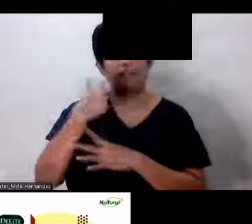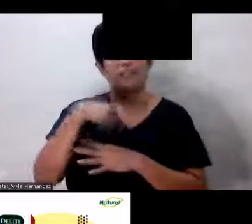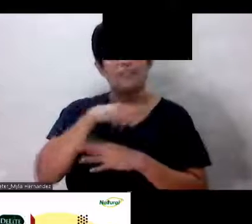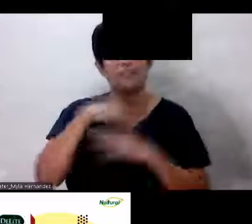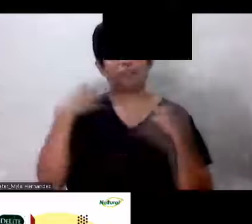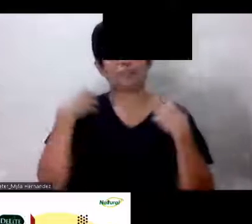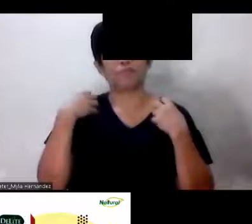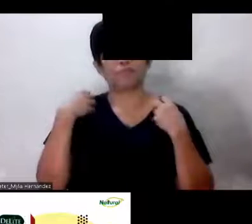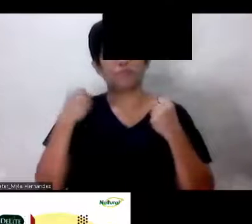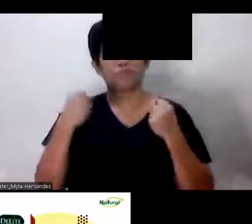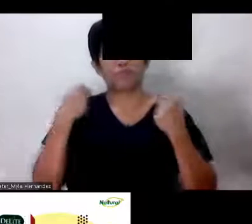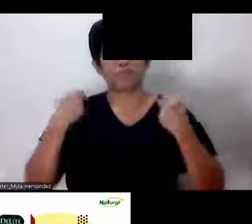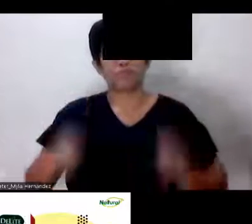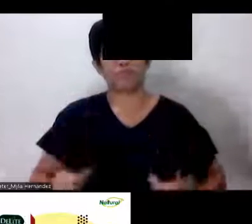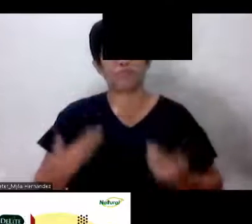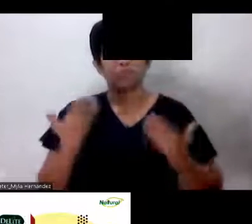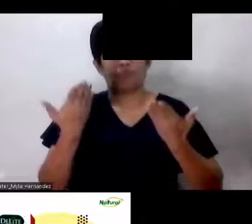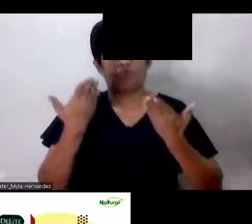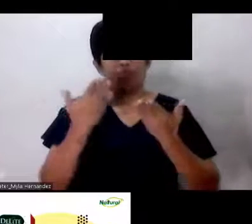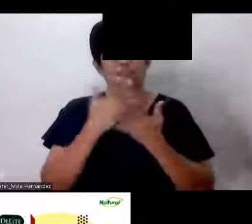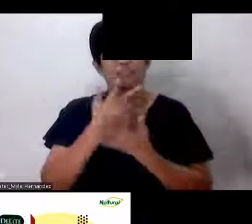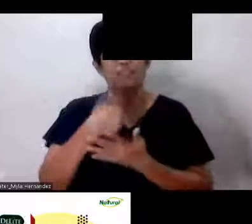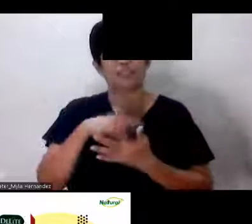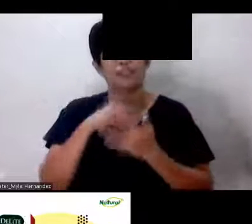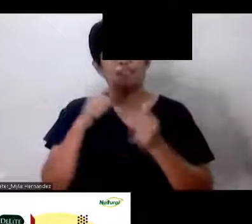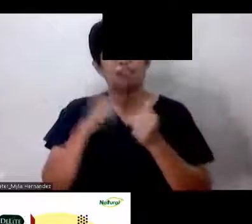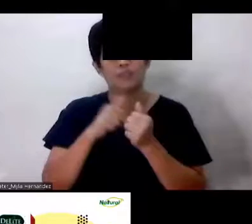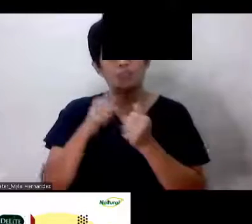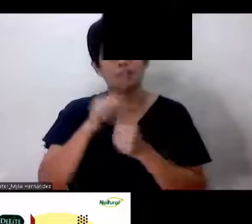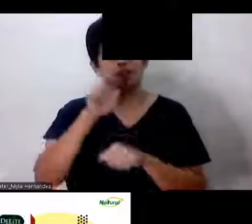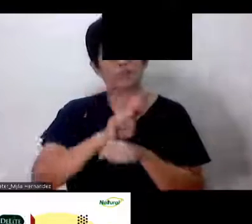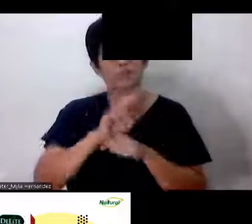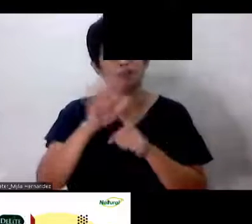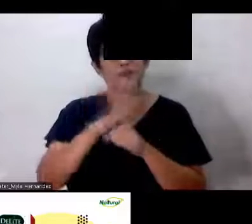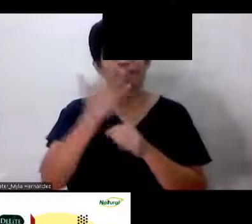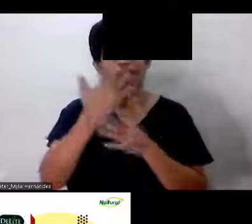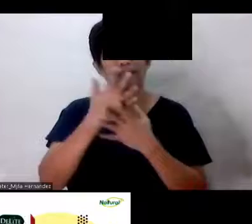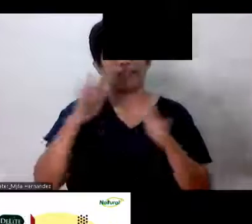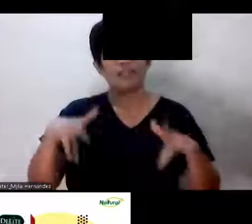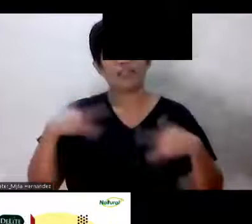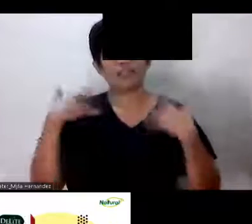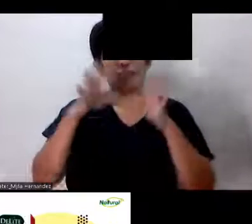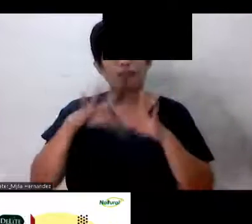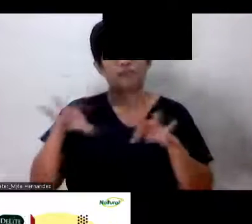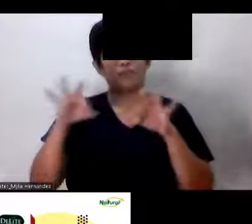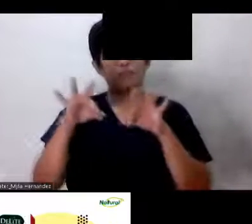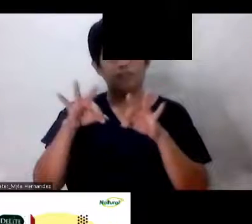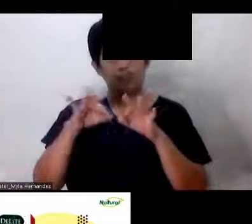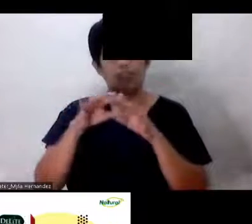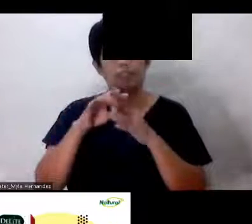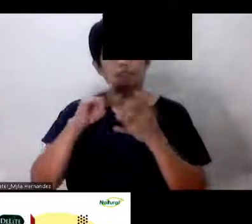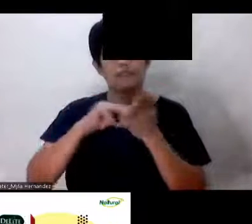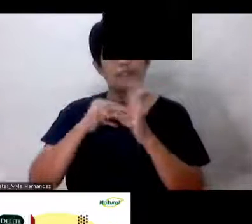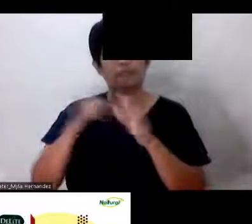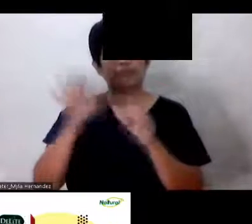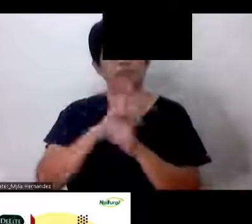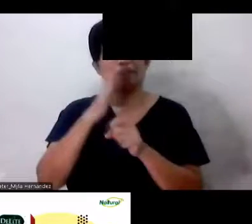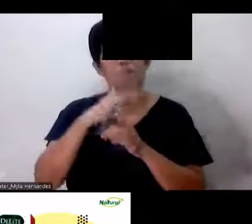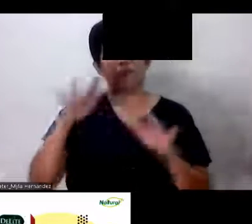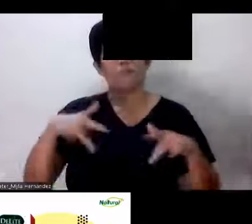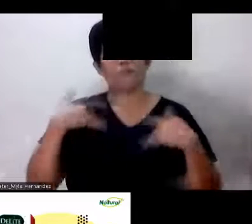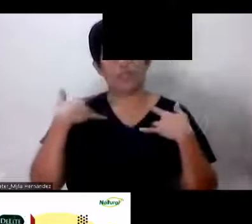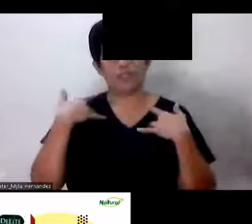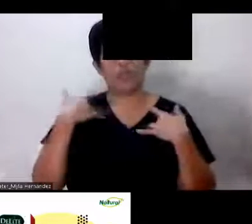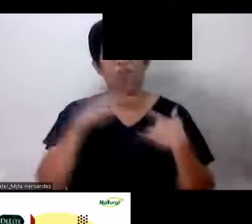malakas Tayo ay malusog Tayo ay may saysay May kabuluhan ng buhay At may kahulugan Ng ating bumubuhay At ang gusto po ng Panginoon